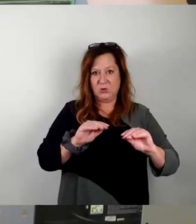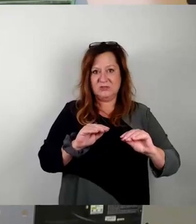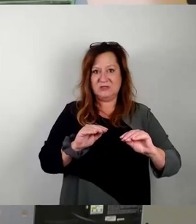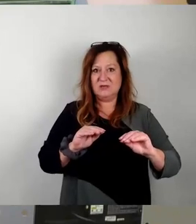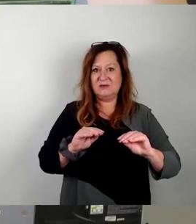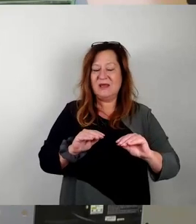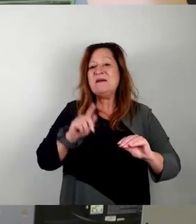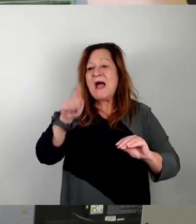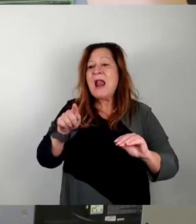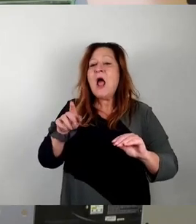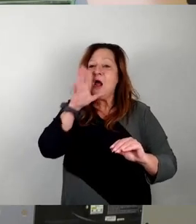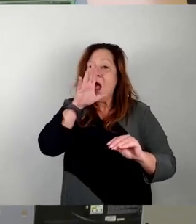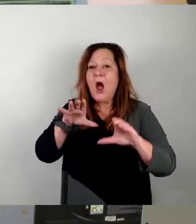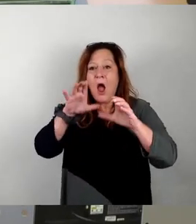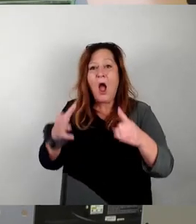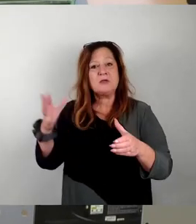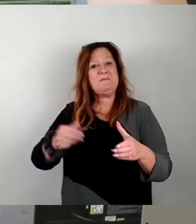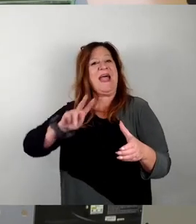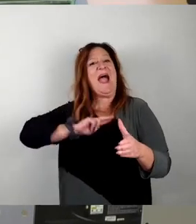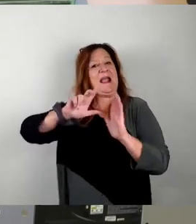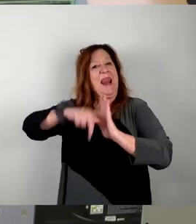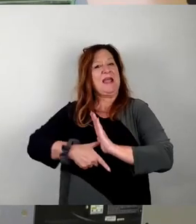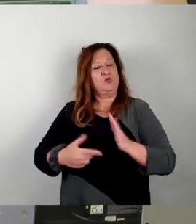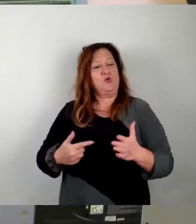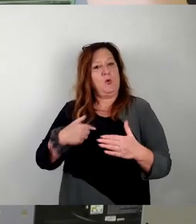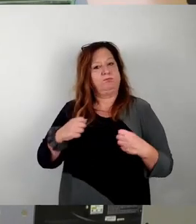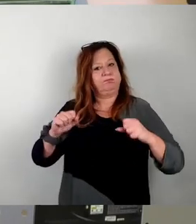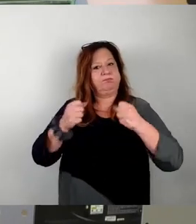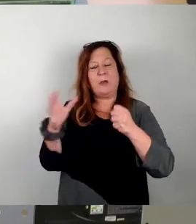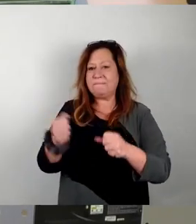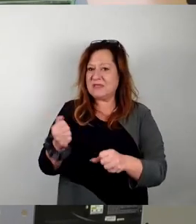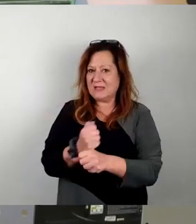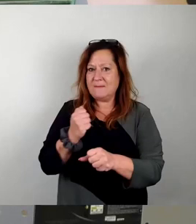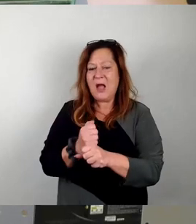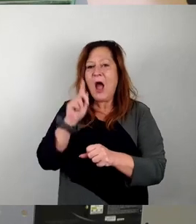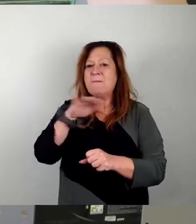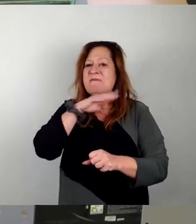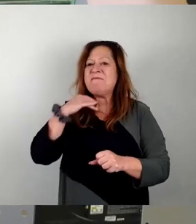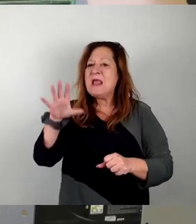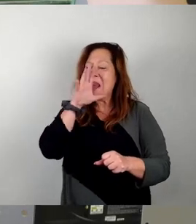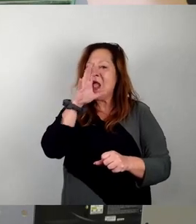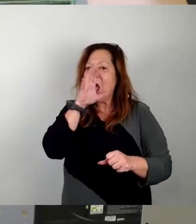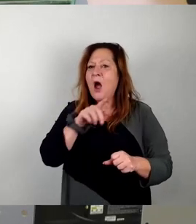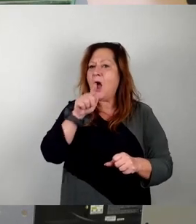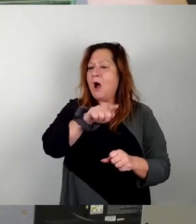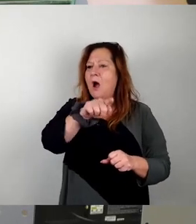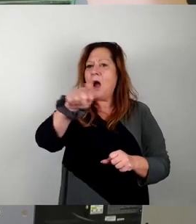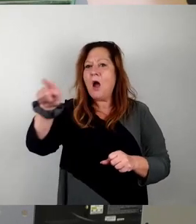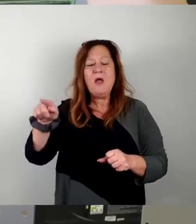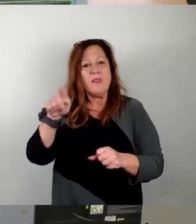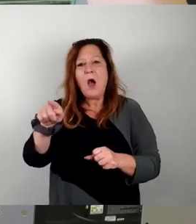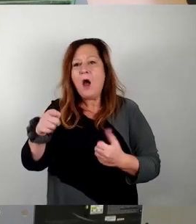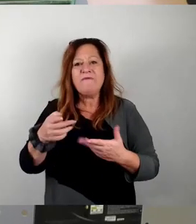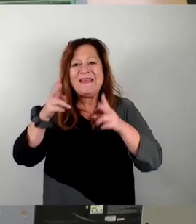gebaut hat mit Eigenleistung, das verstehe ich, den emotionalen Bezug. Ich glaube aber auch, dass es viele Garagen gibt, wo andere Sachen stattfinden. stehen dann